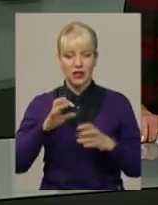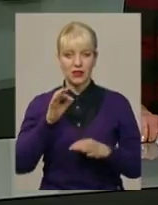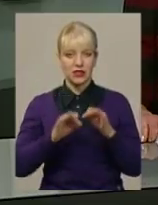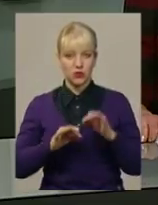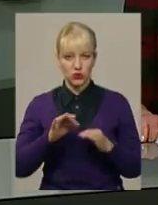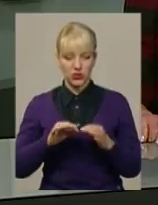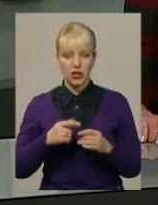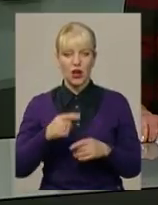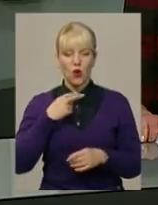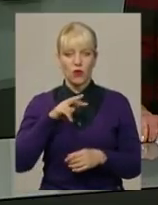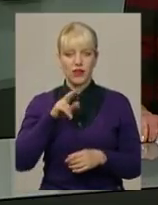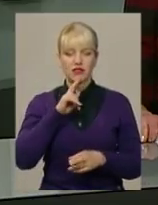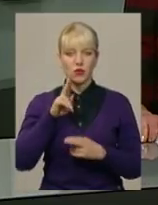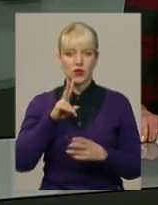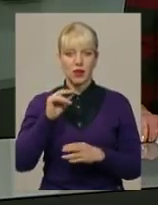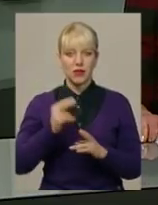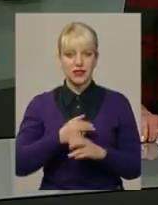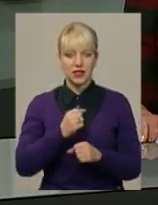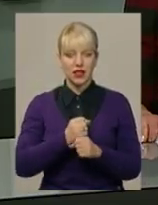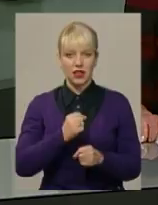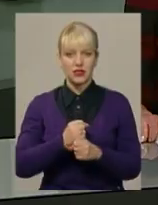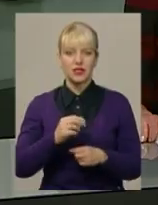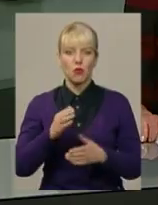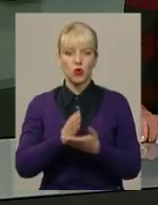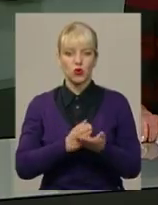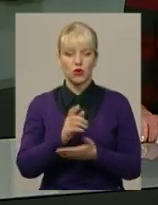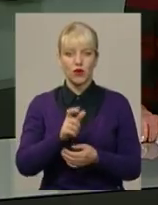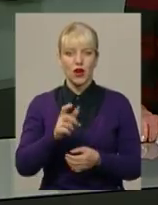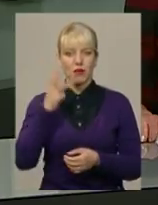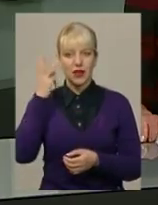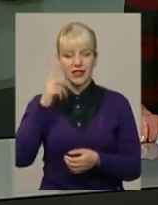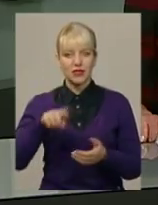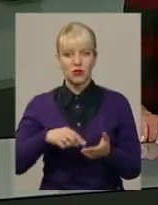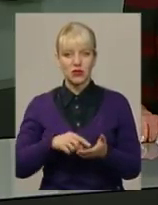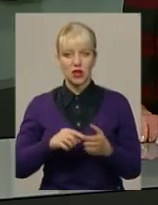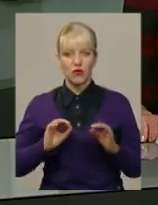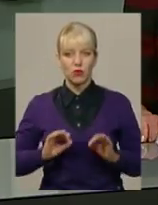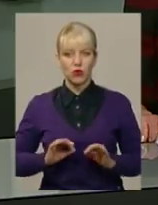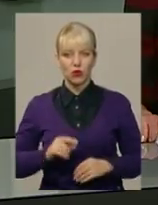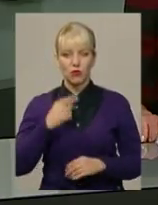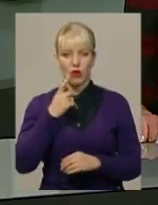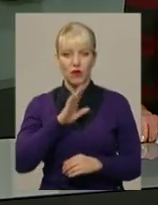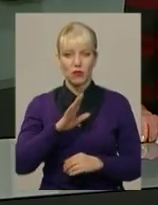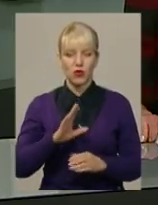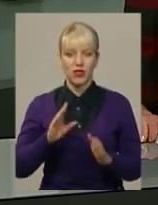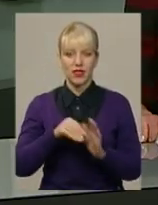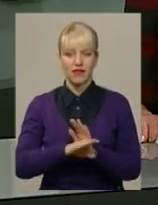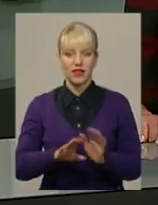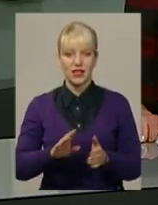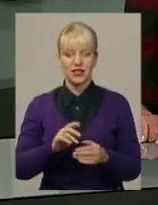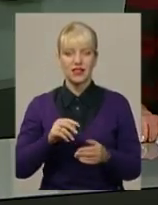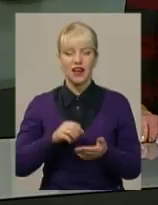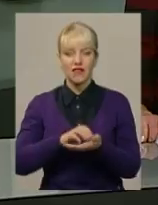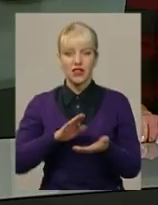суді. Ув'язнений поскаржився на бездіяльність посадових осіб Хмельницької місцевої прокуратури. Йдеться про невнесення відомостей про